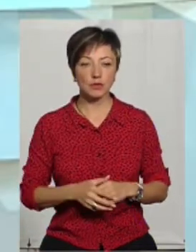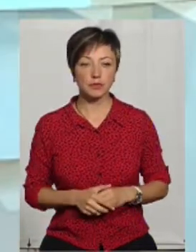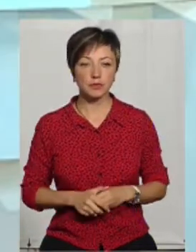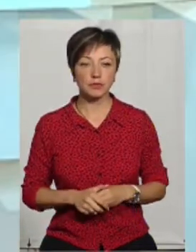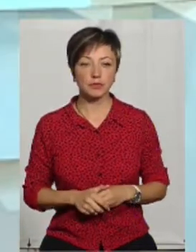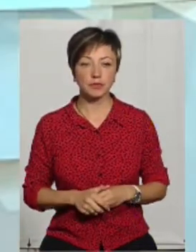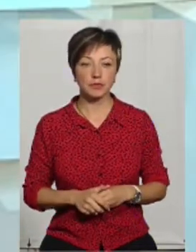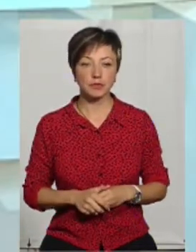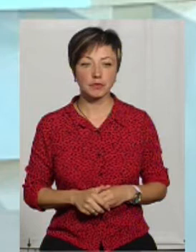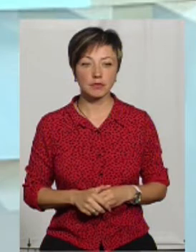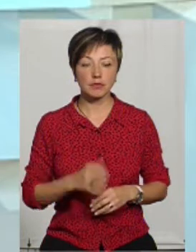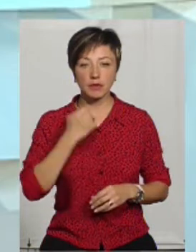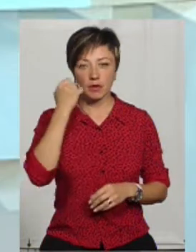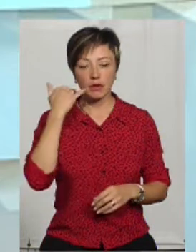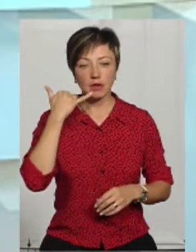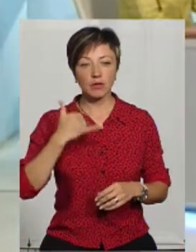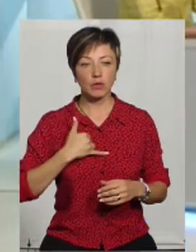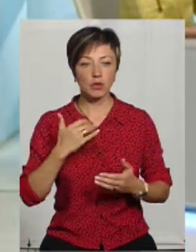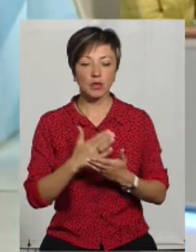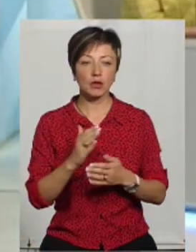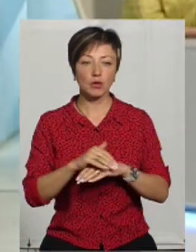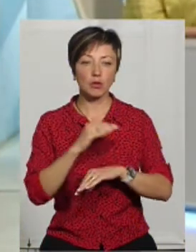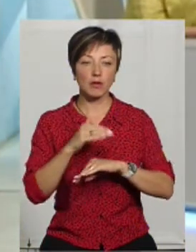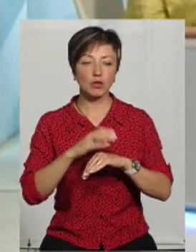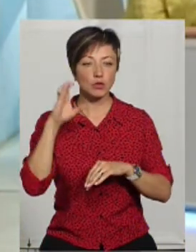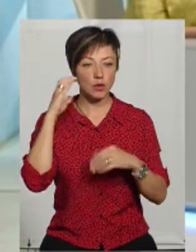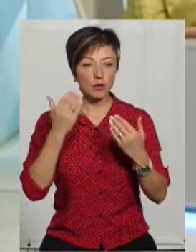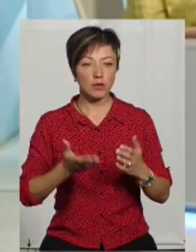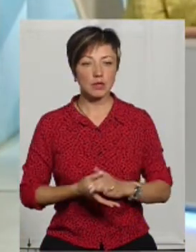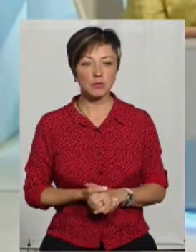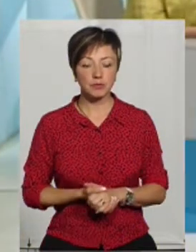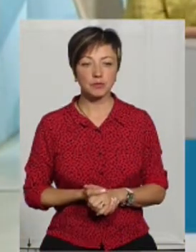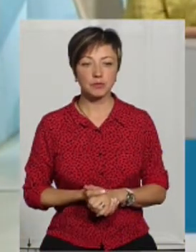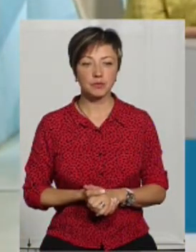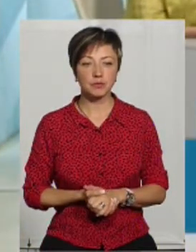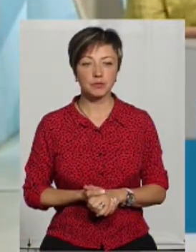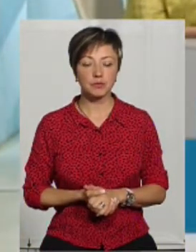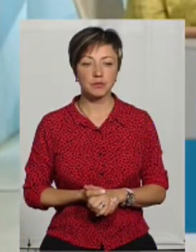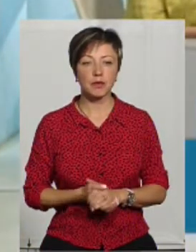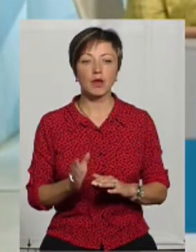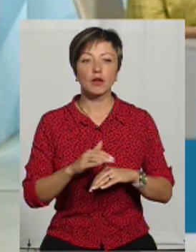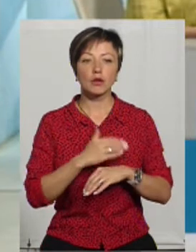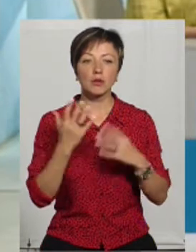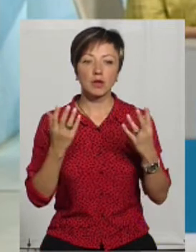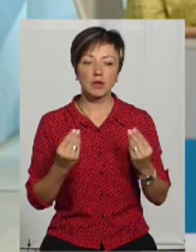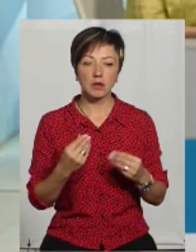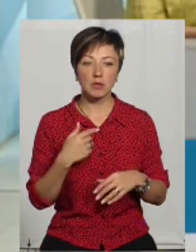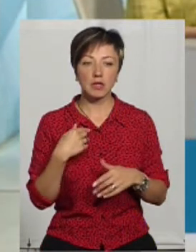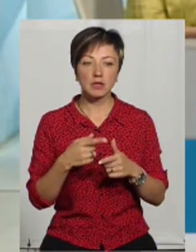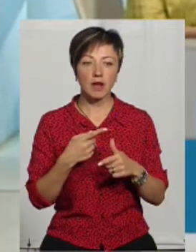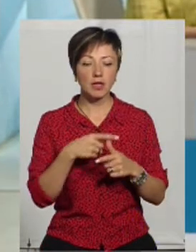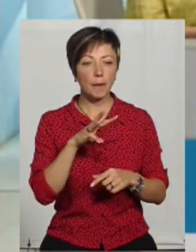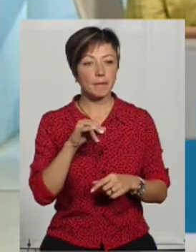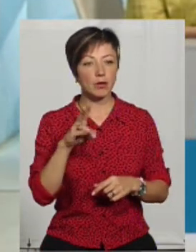худоби. І дякую вам. Маємо телефонний дзвінок. Добрий вечір. Слухаємо вас. Олежа, добрий день. Мене Микола звати.